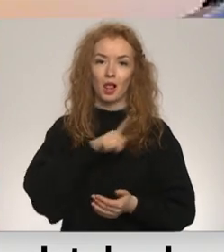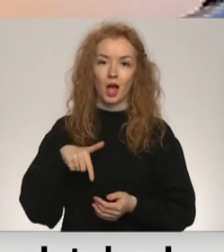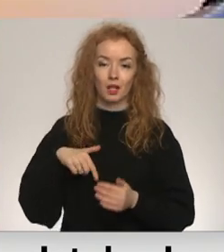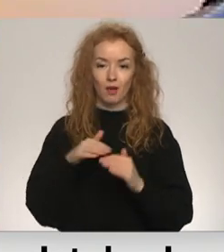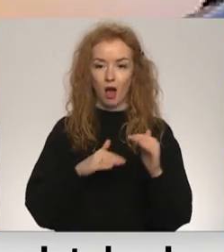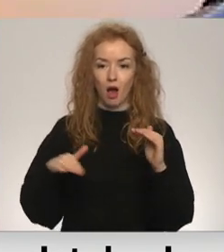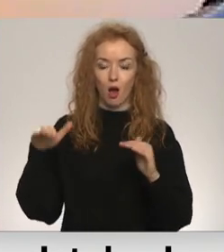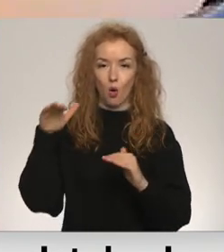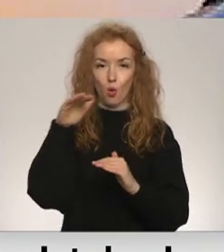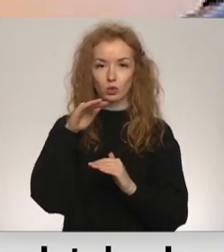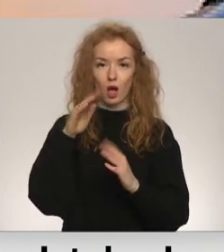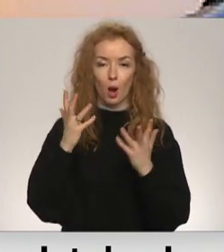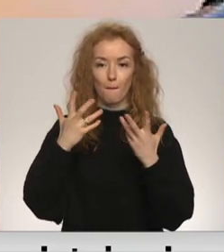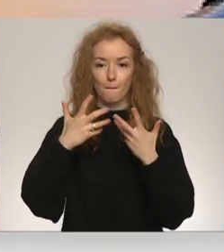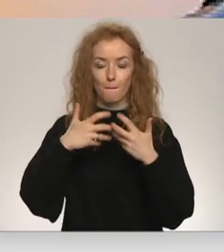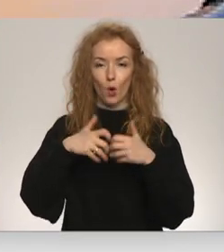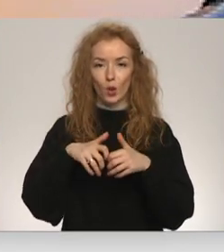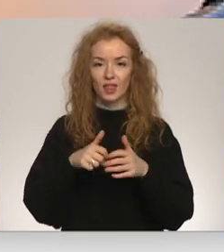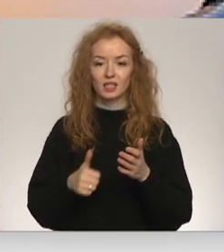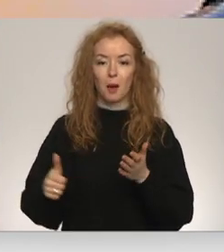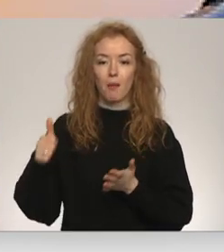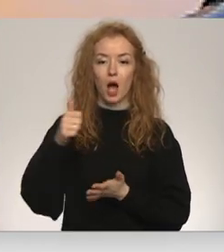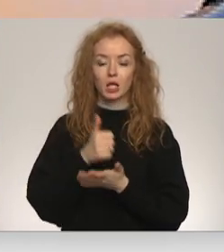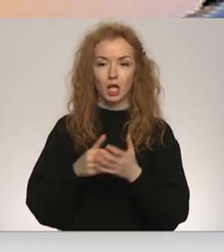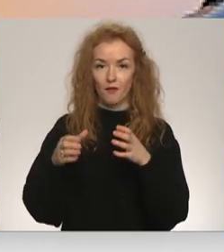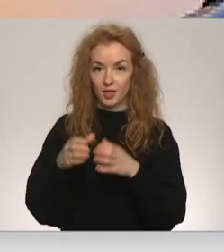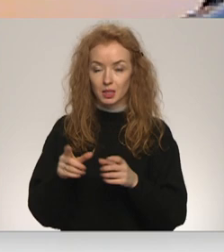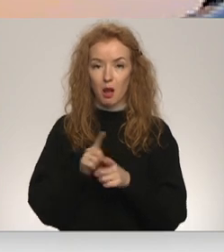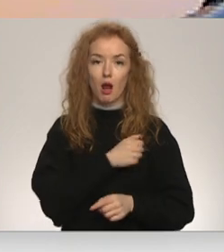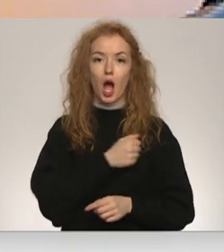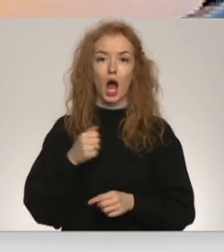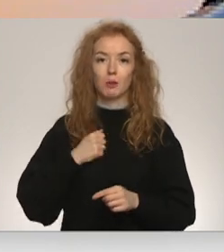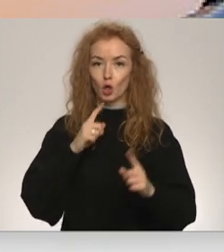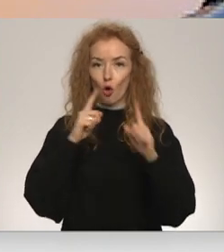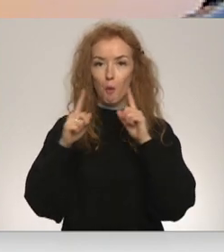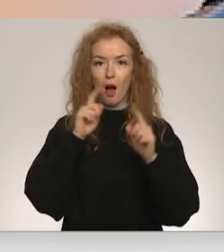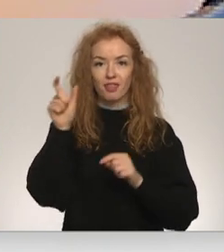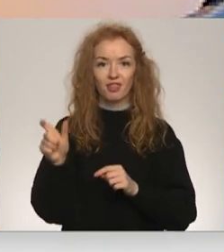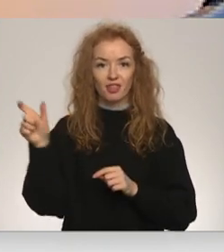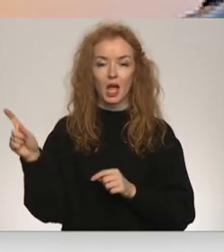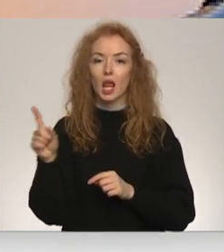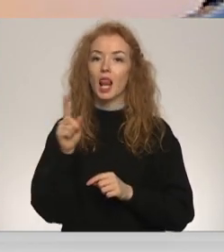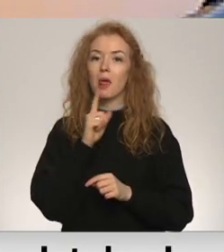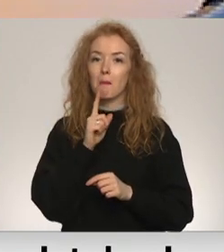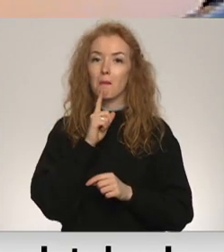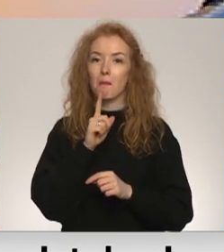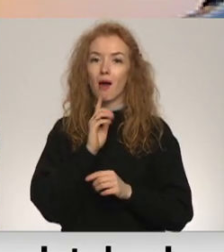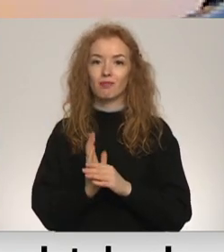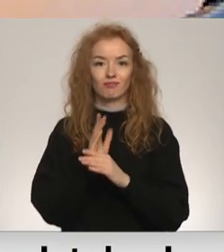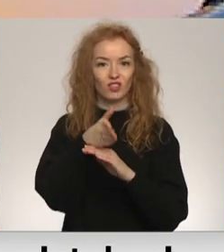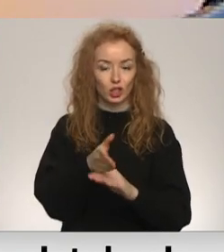augstākā politiskā pārstāvniecība un arī armijas komandieri, Liepājas vizīšu laikā.